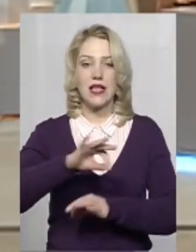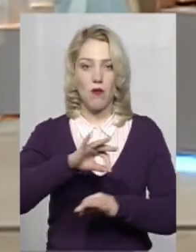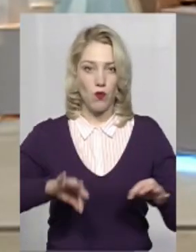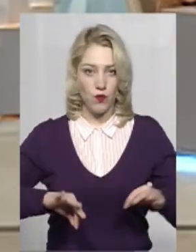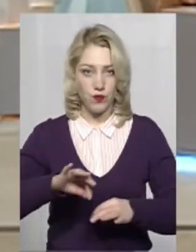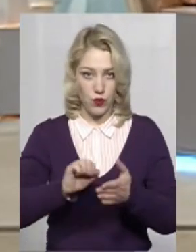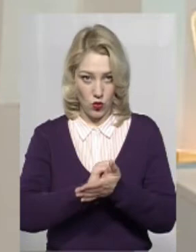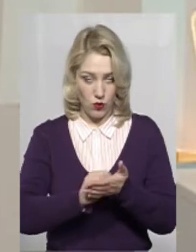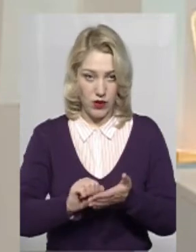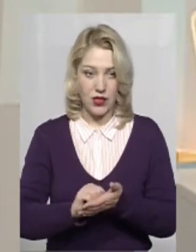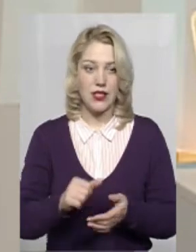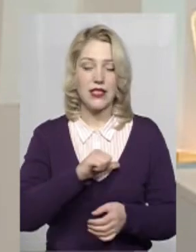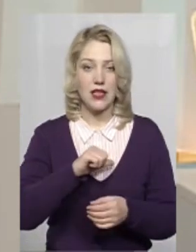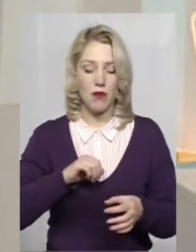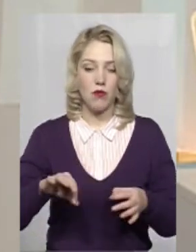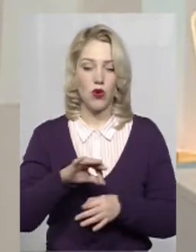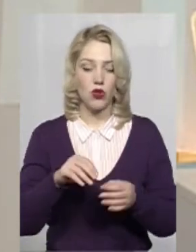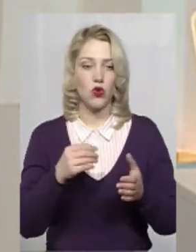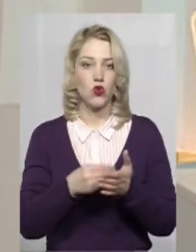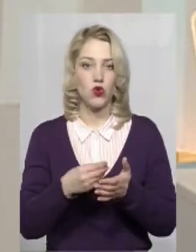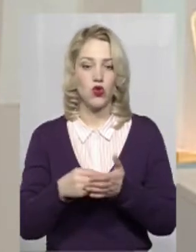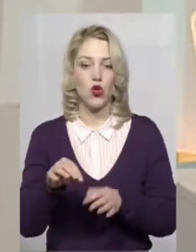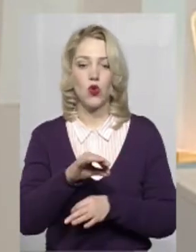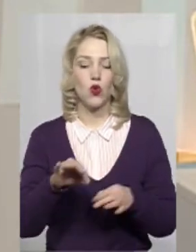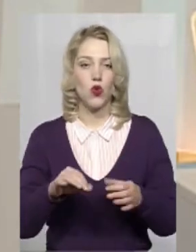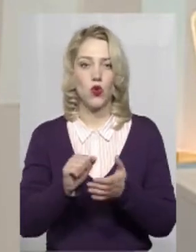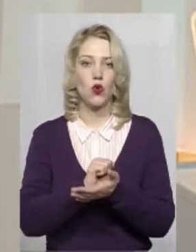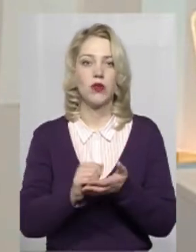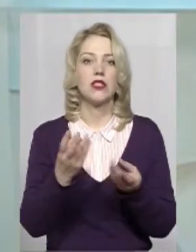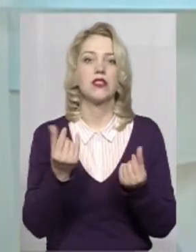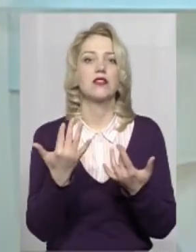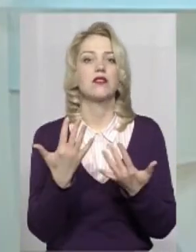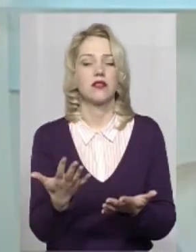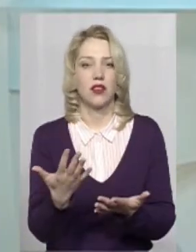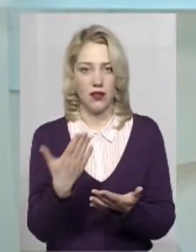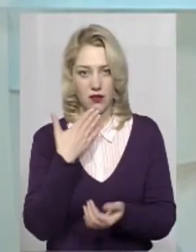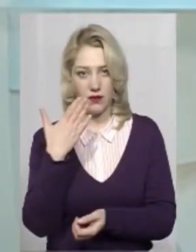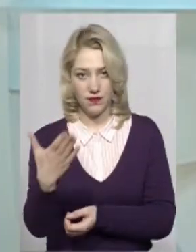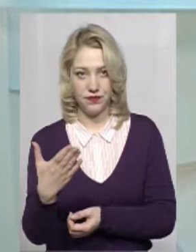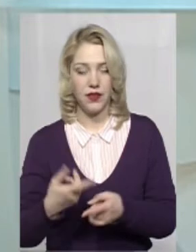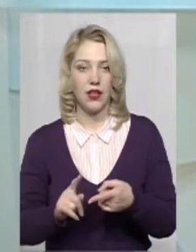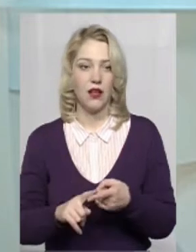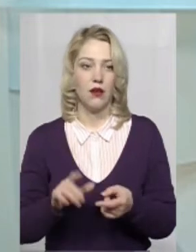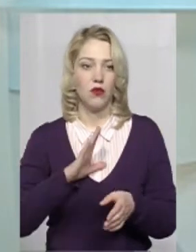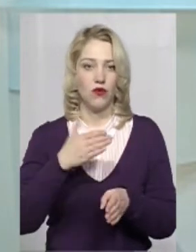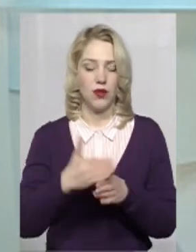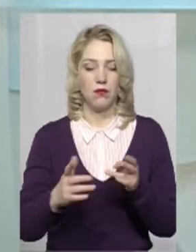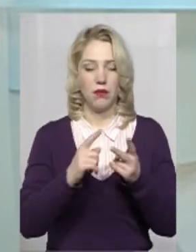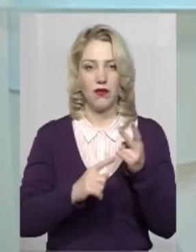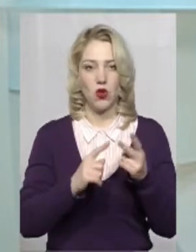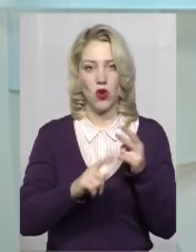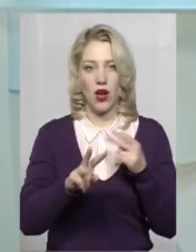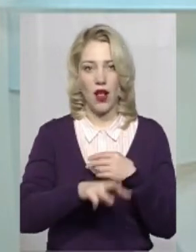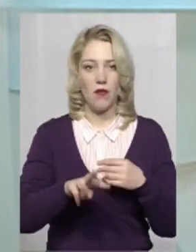сама проєктно кошторисна документація, розробка скільки коштує? Приблизно ми виділяли півтора